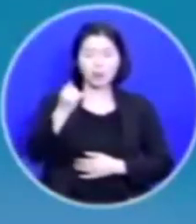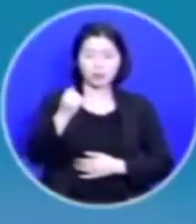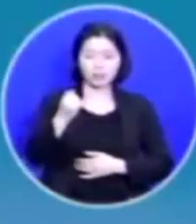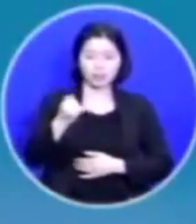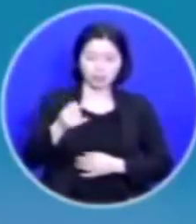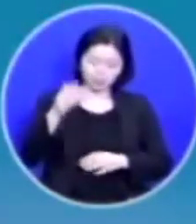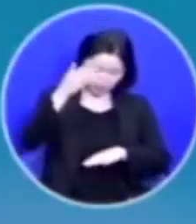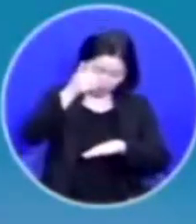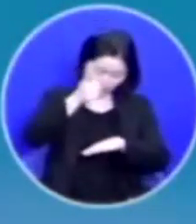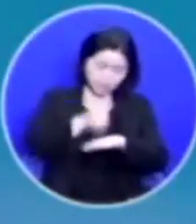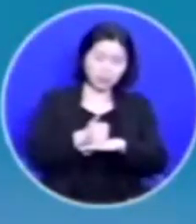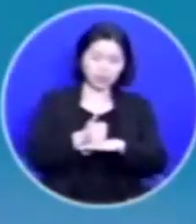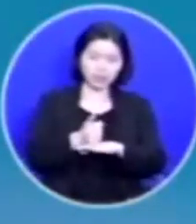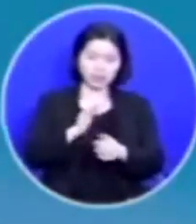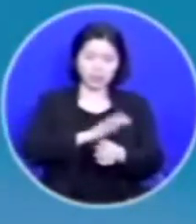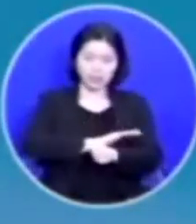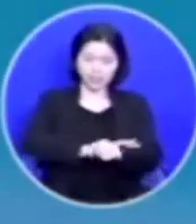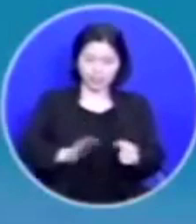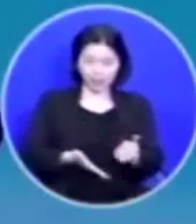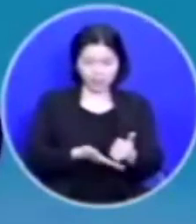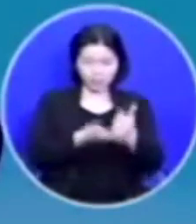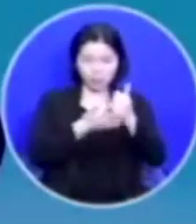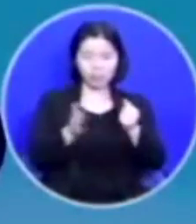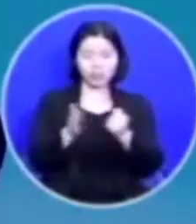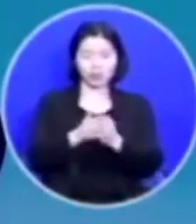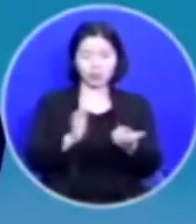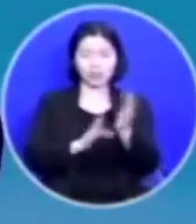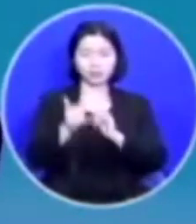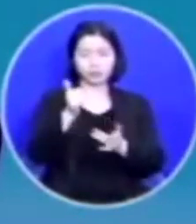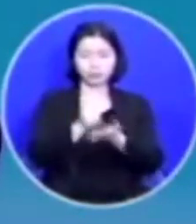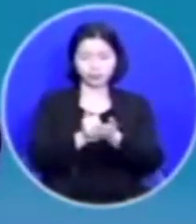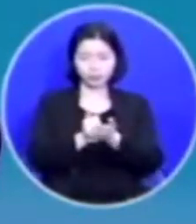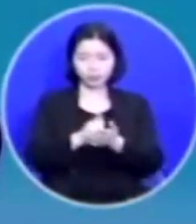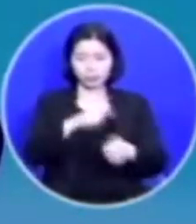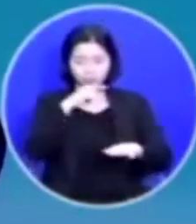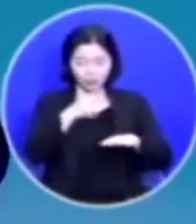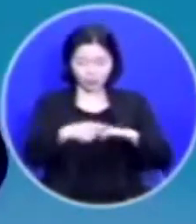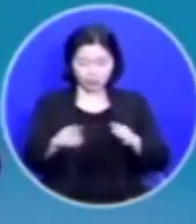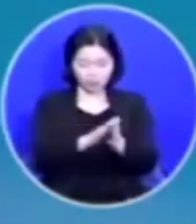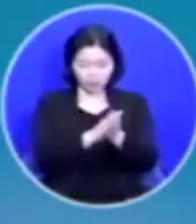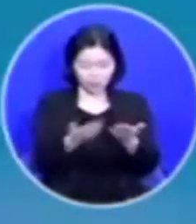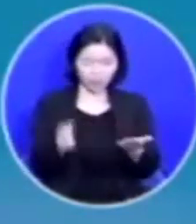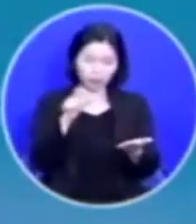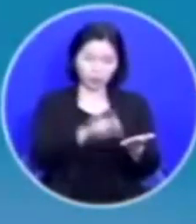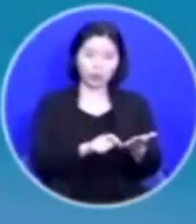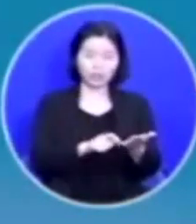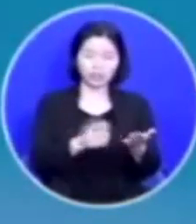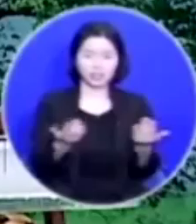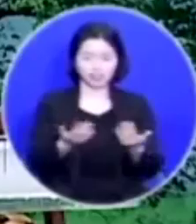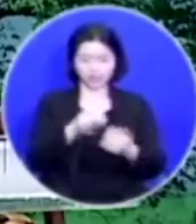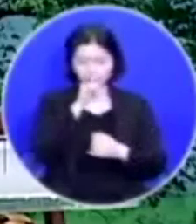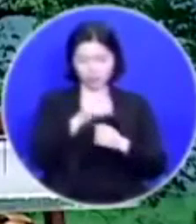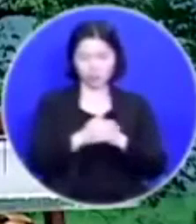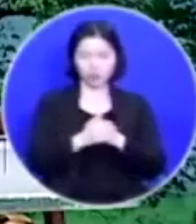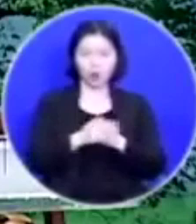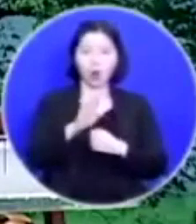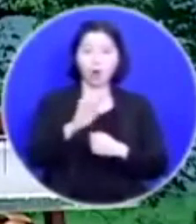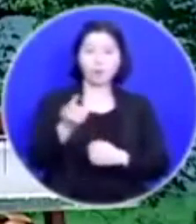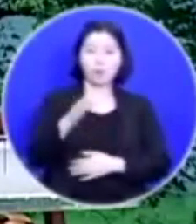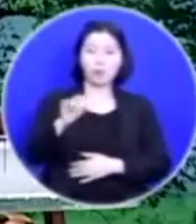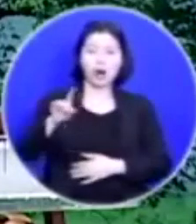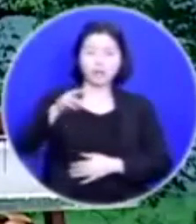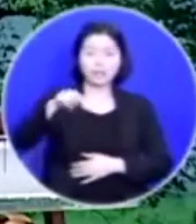섬긴 바람에 그는 예수님의 족보에 올라가는 축복을 받았습니다 보아스라고 하는 귀한 남편도 만나게 되고